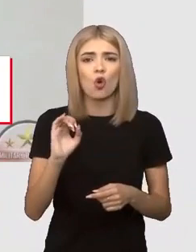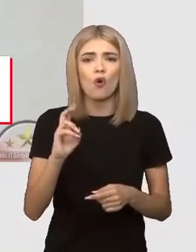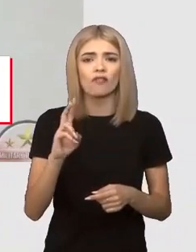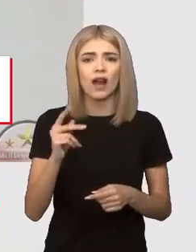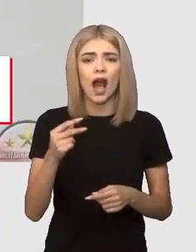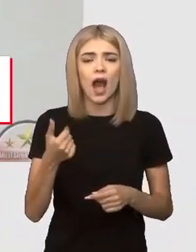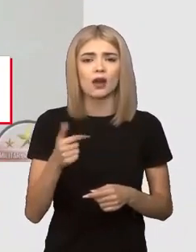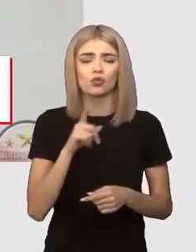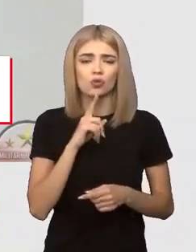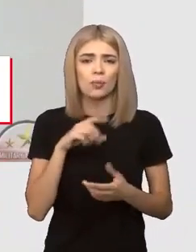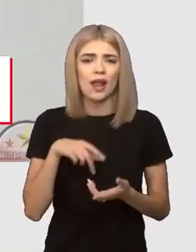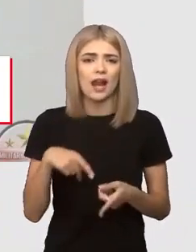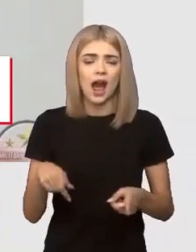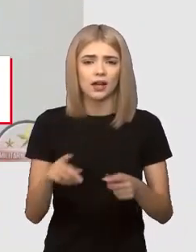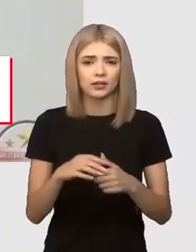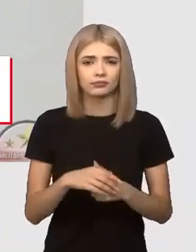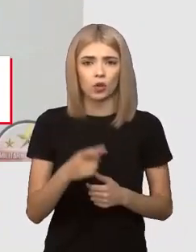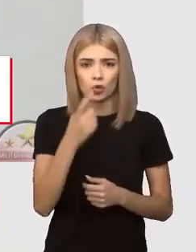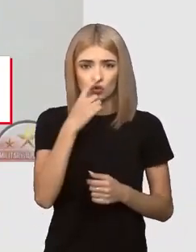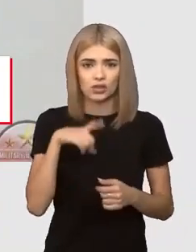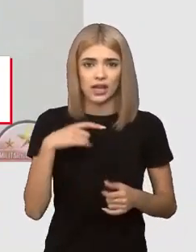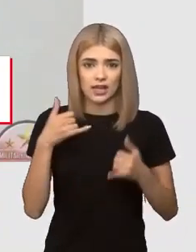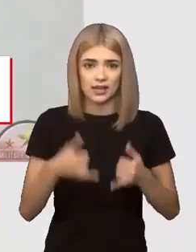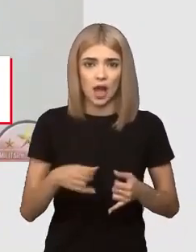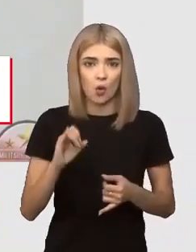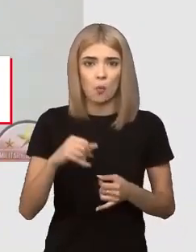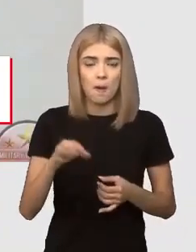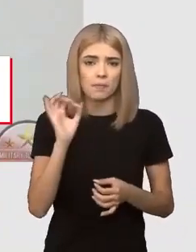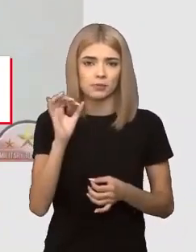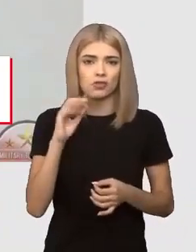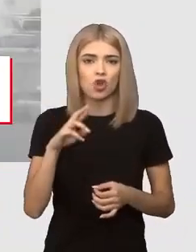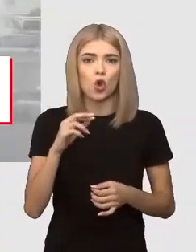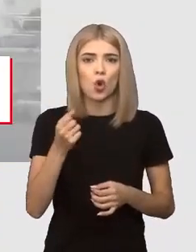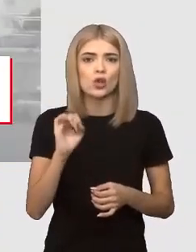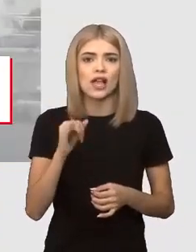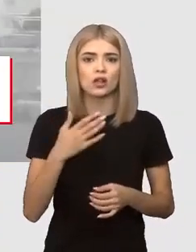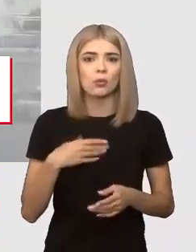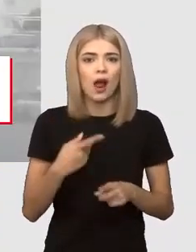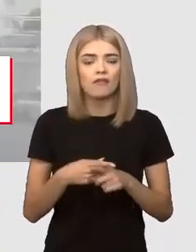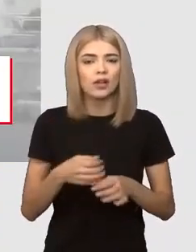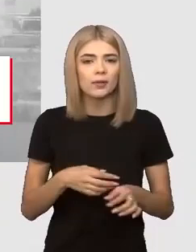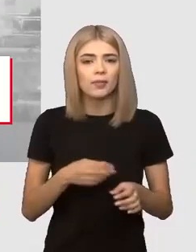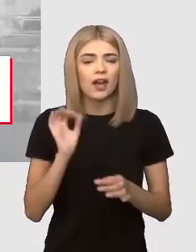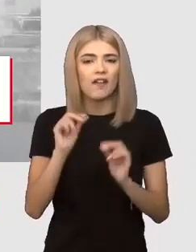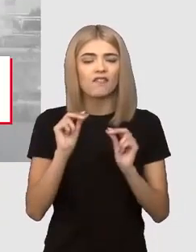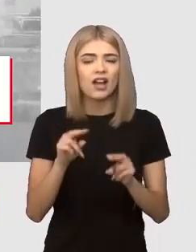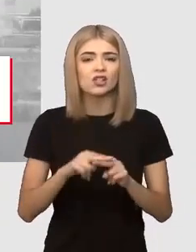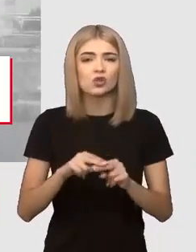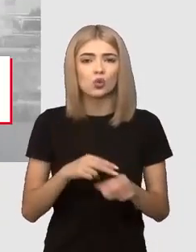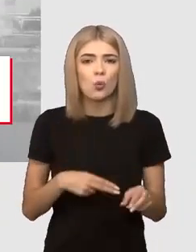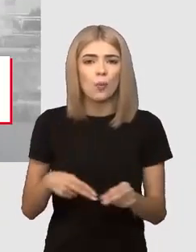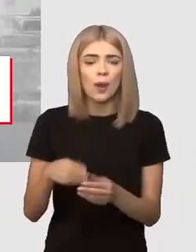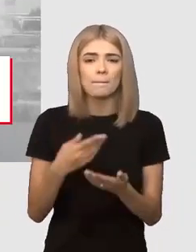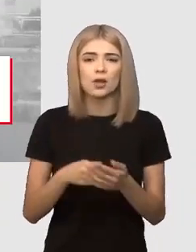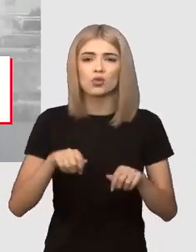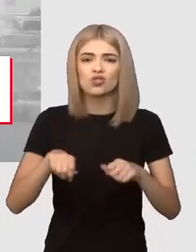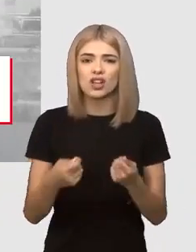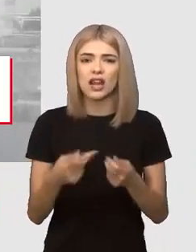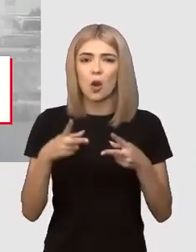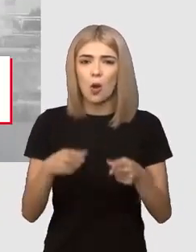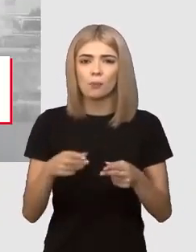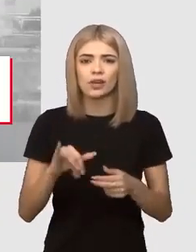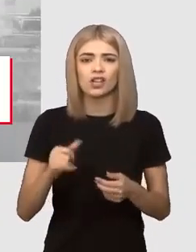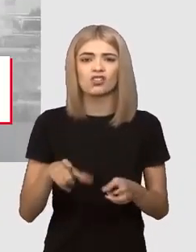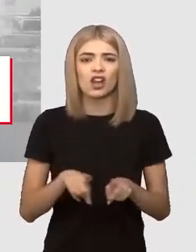Kahovka. Rusia are la fața locului personal de la Rosatom pentru a coordona măsurile de decuplare a centralei